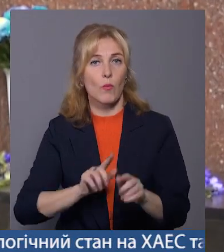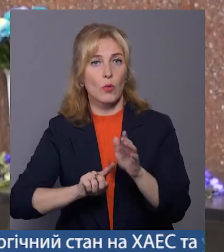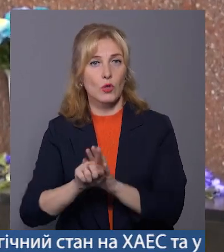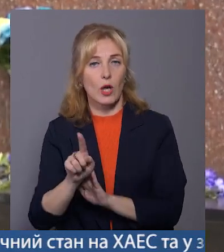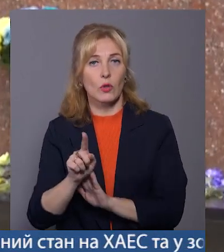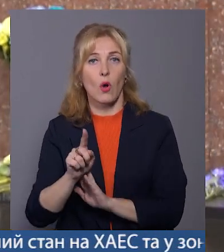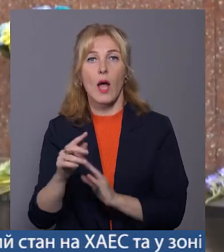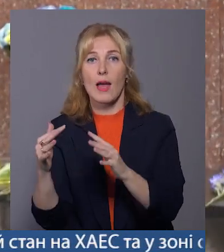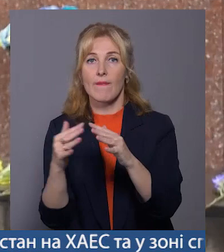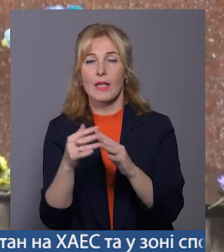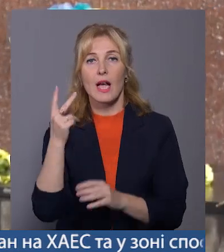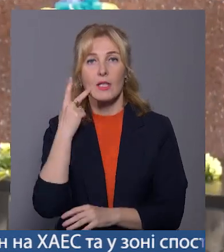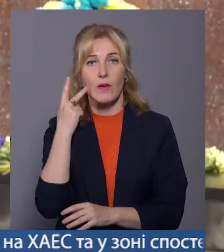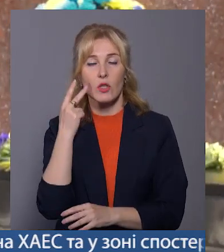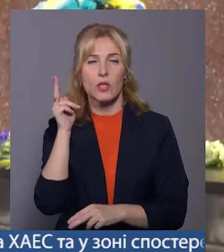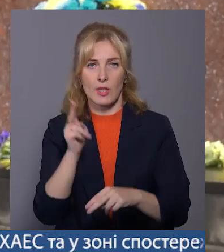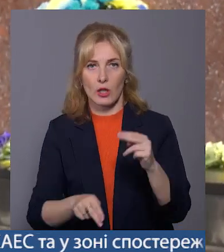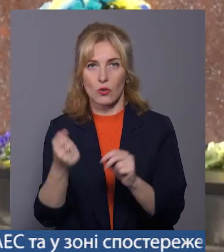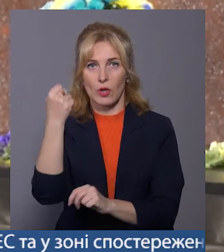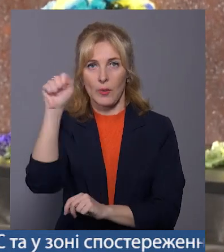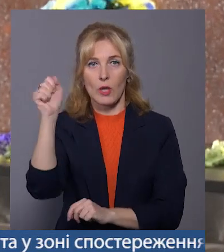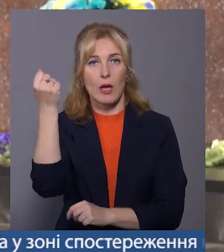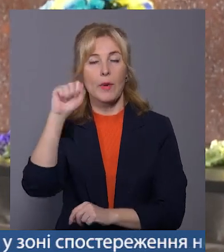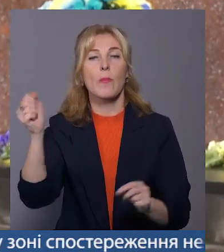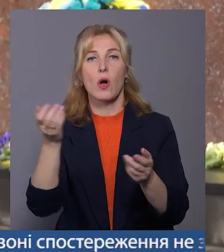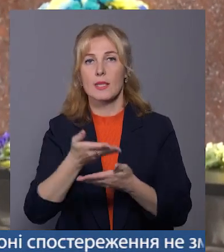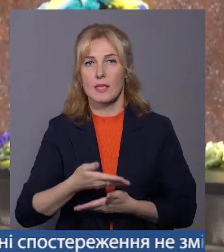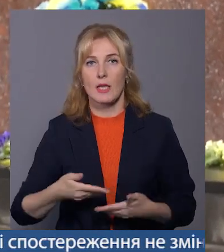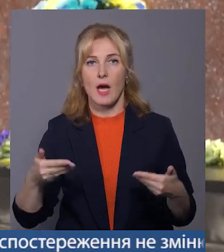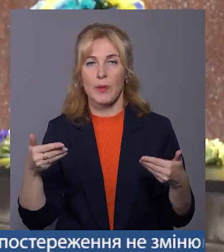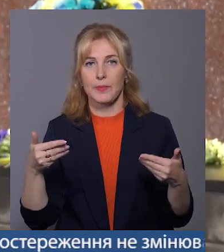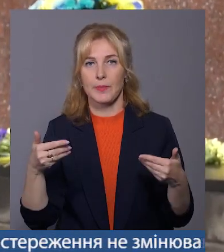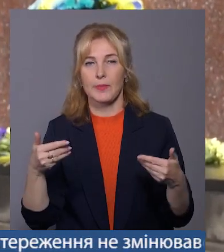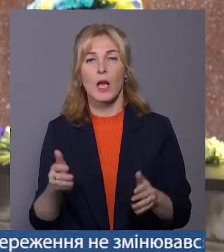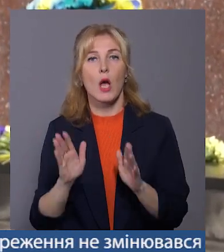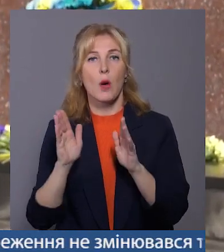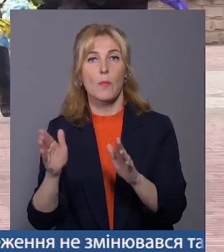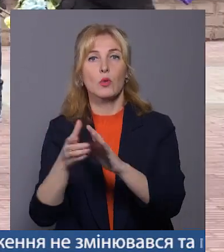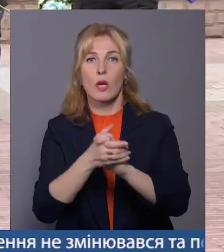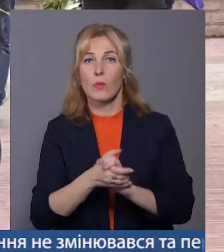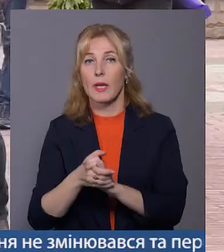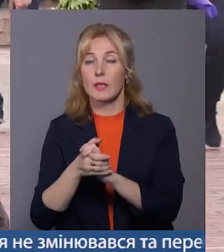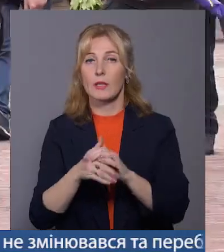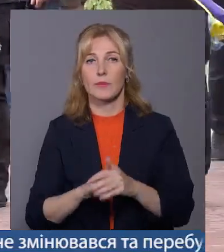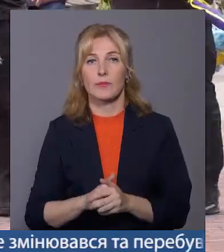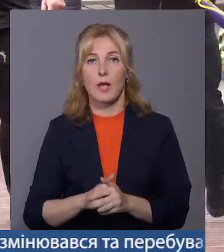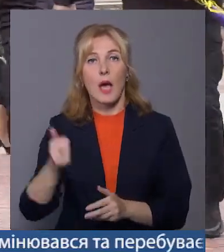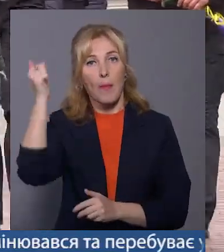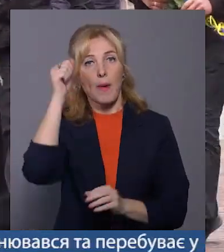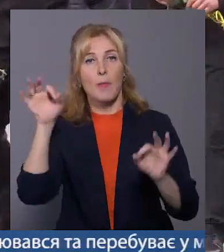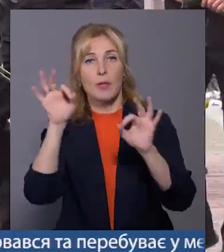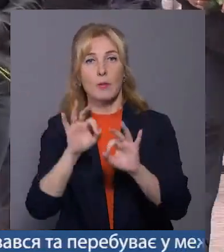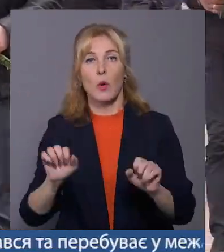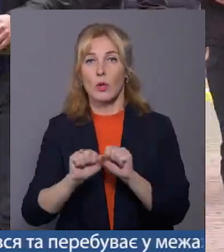завжди закінчується перемогою. І перемога за нами. Буде об'єднання. Пам'ять про героїв України